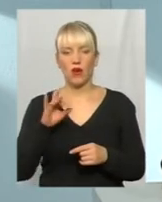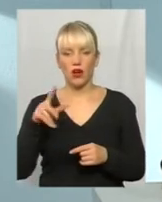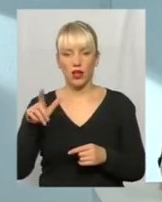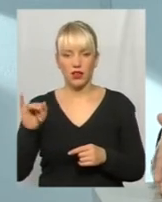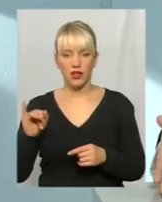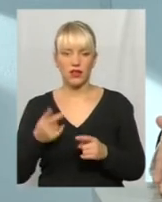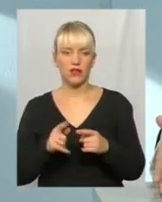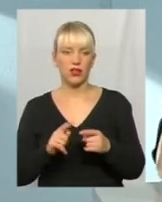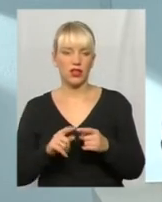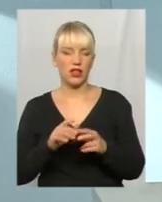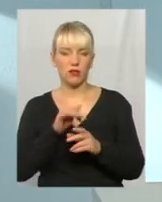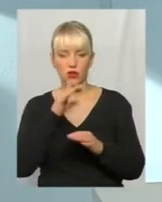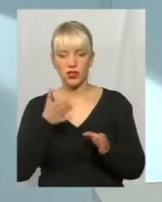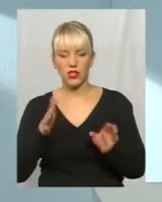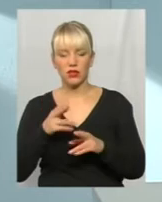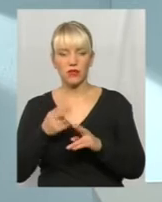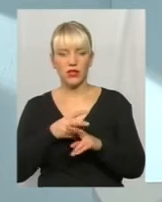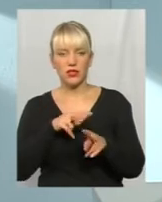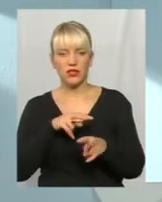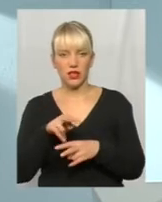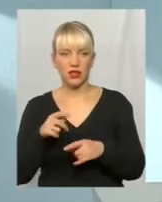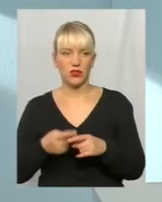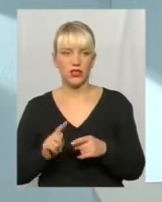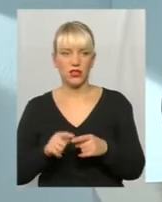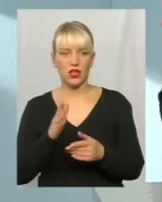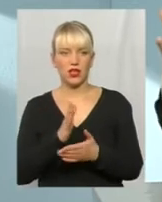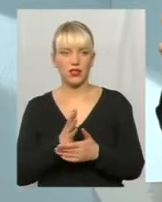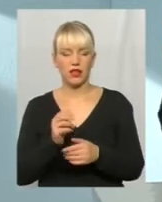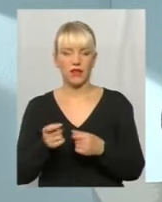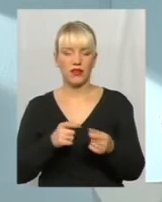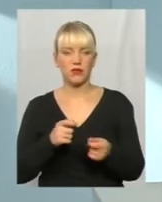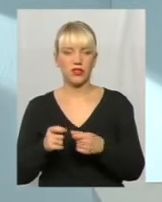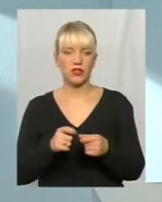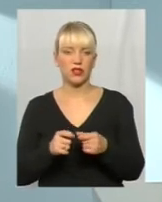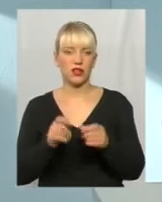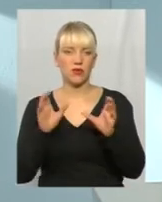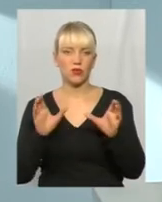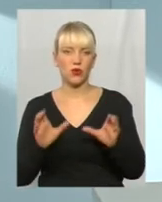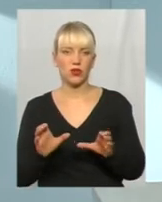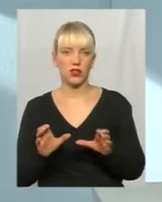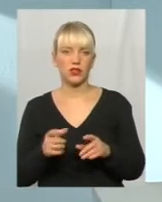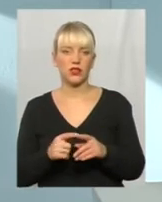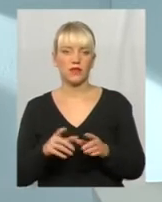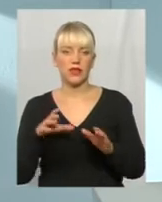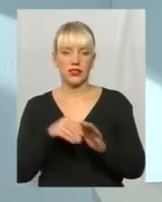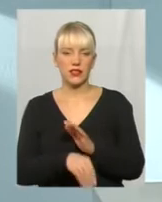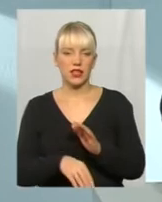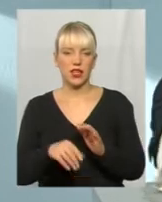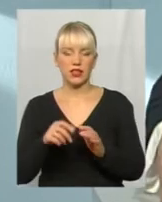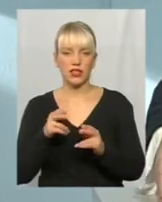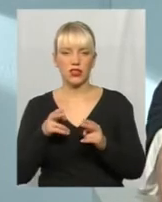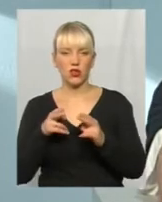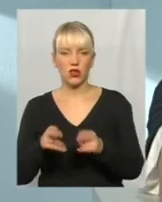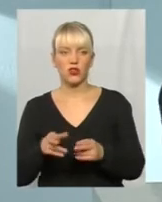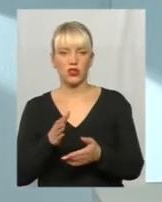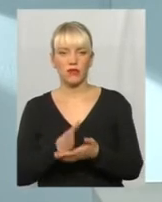без нагляду. Це і є в адміністративному кодексі склад злочинів, прямі